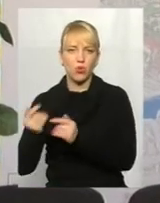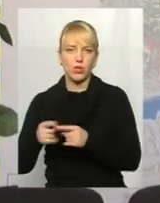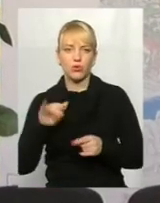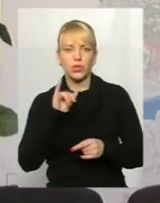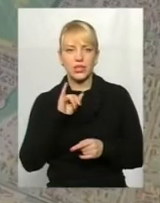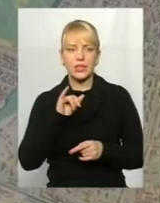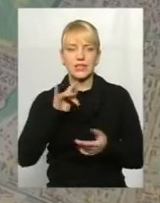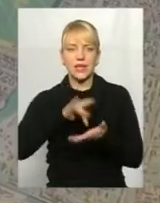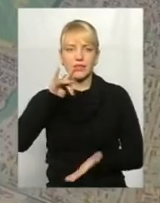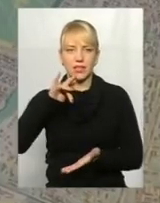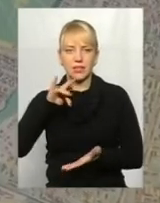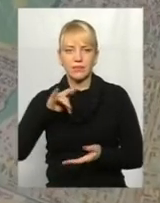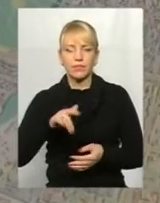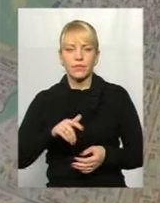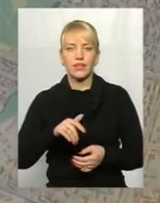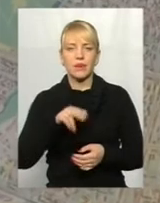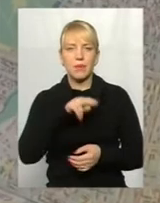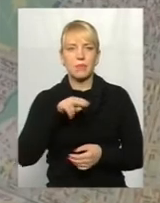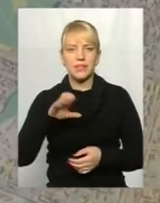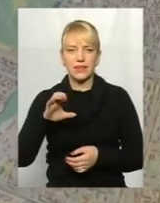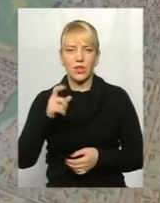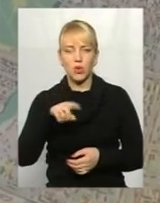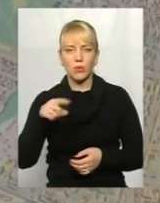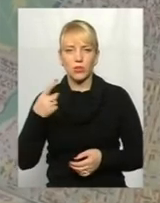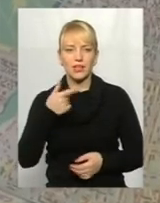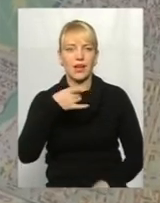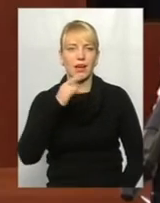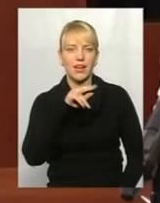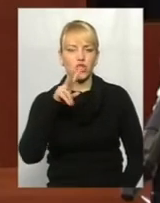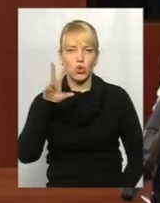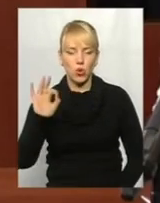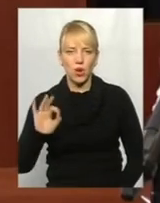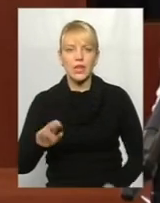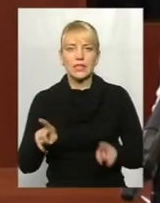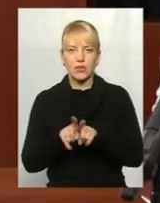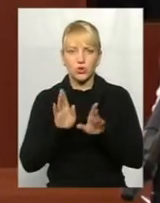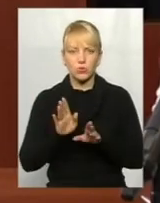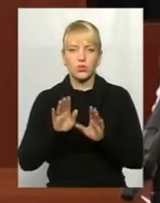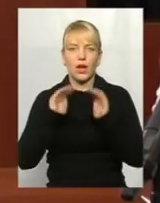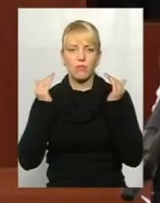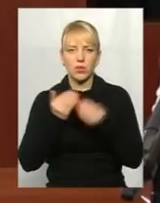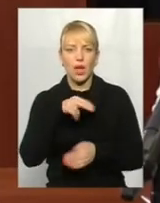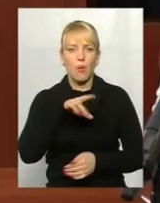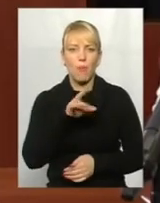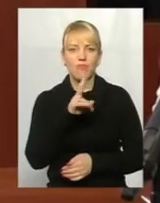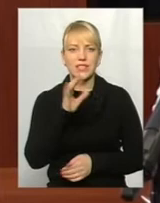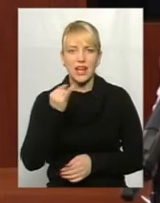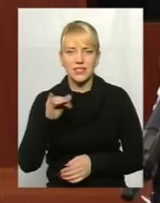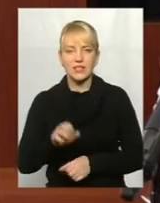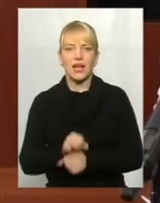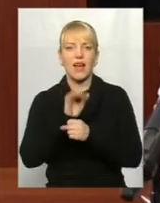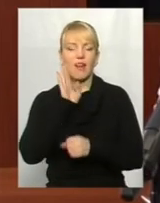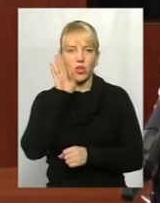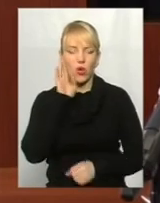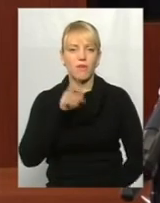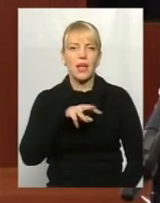ПМСД номер 1, це на Гречко, будуть мати амбулаторії. На Повстанській, Рамкою, Маршала